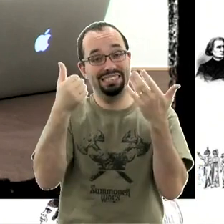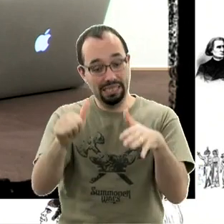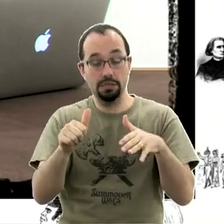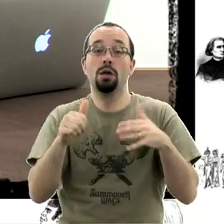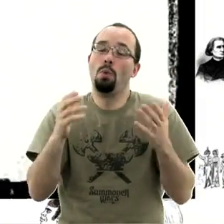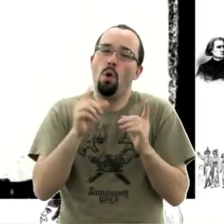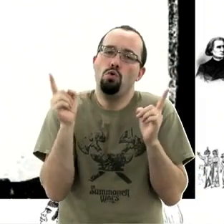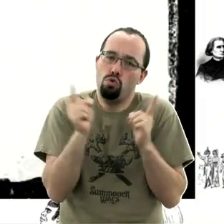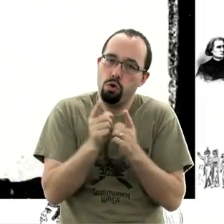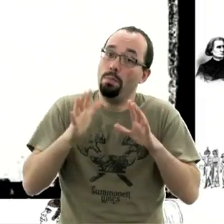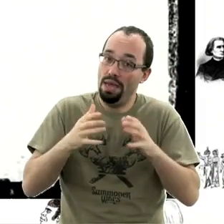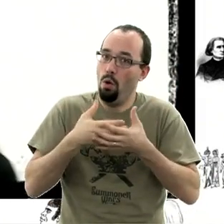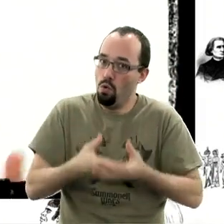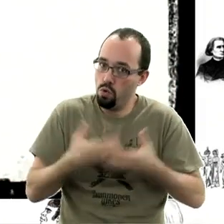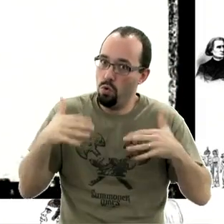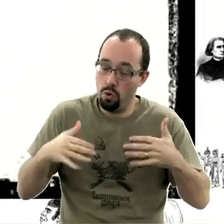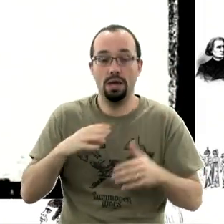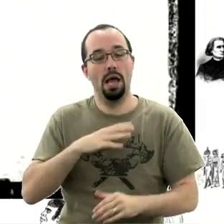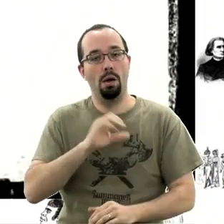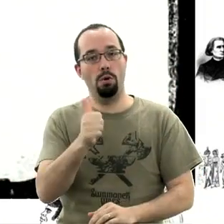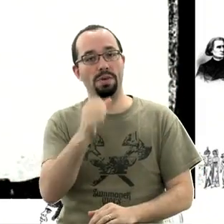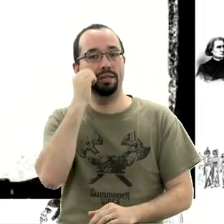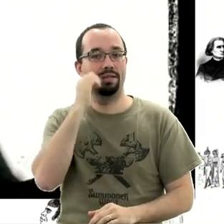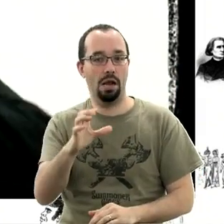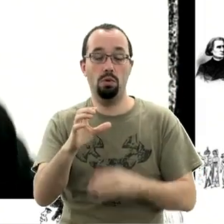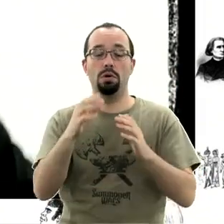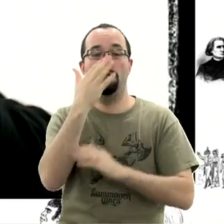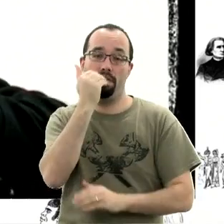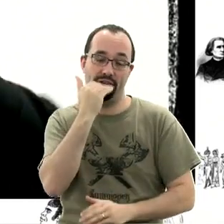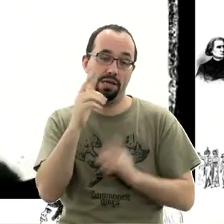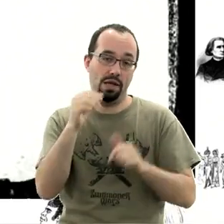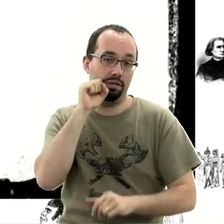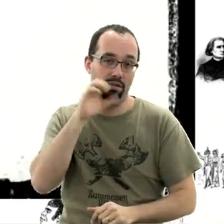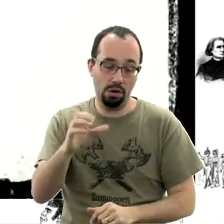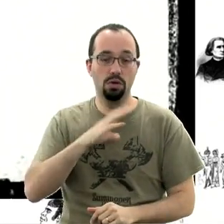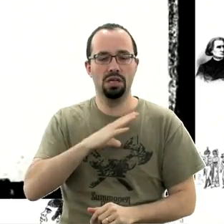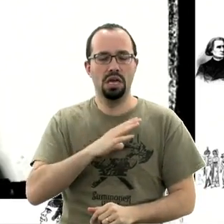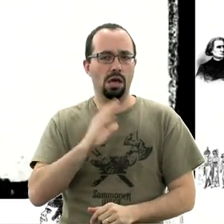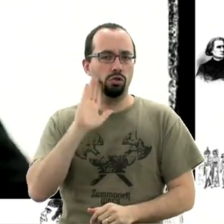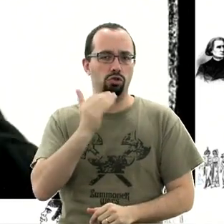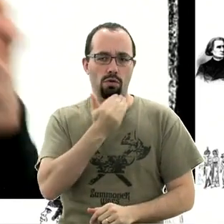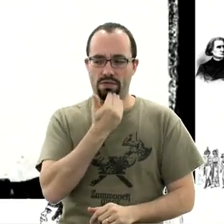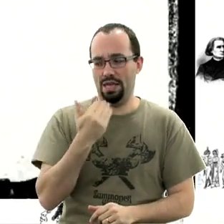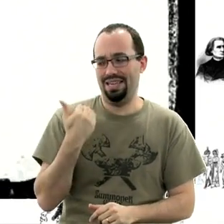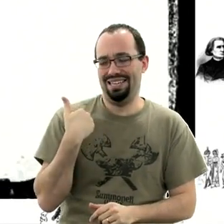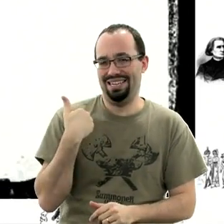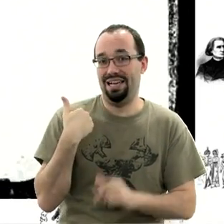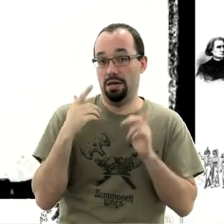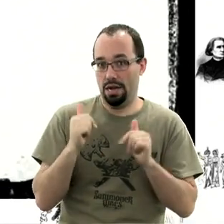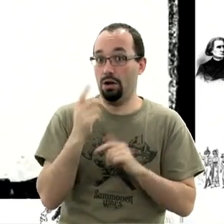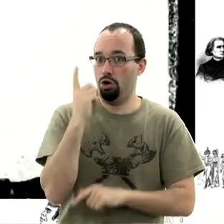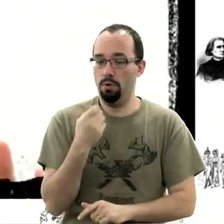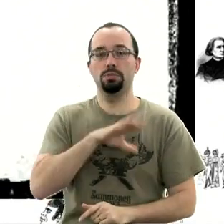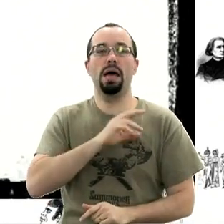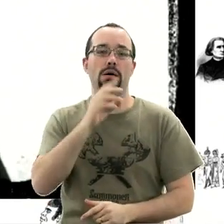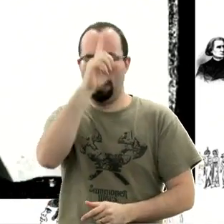court à énoncer. On va commencer par les salons. Février est un mois de salon. Alors ça commence fin janvier là, juste là maintenant, en ce moment, avec Nuremberg qui va débuter là.